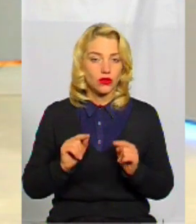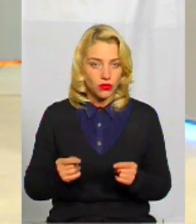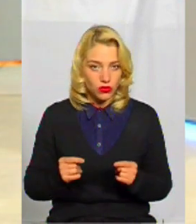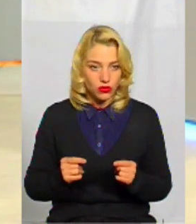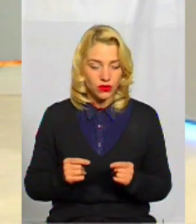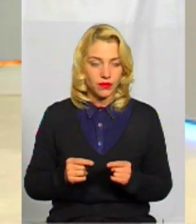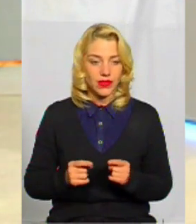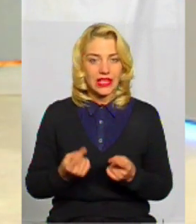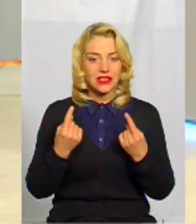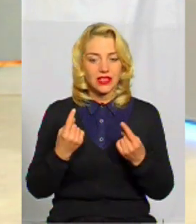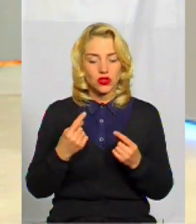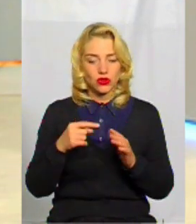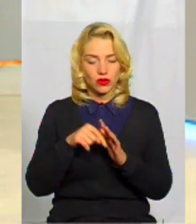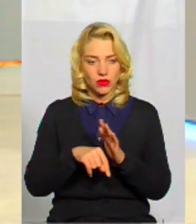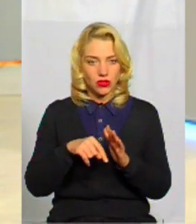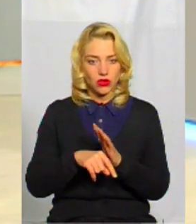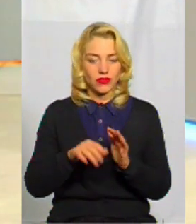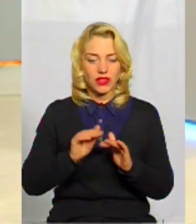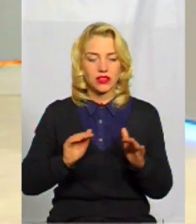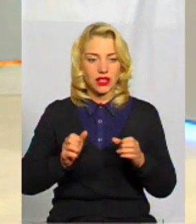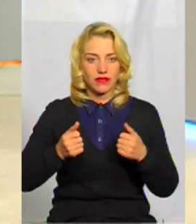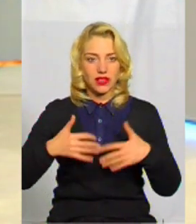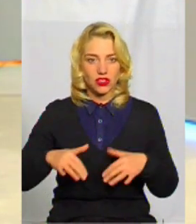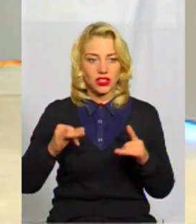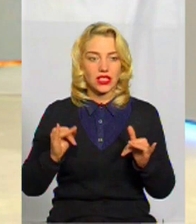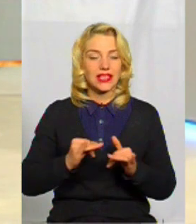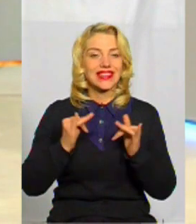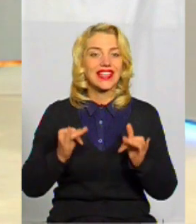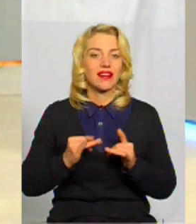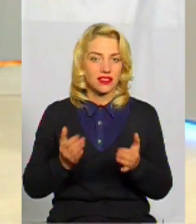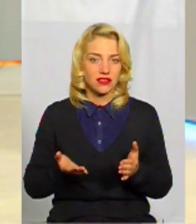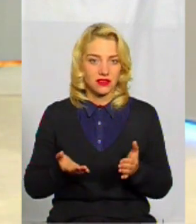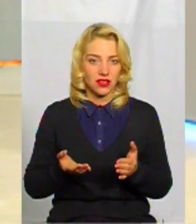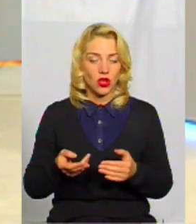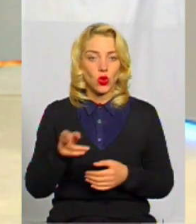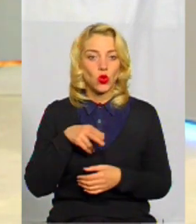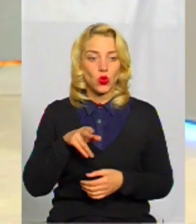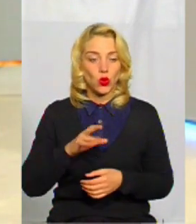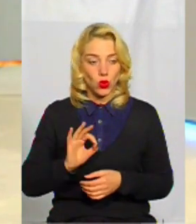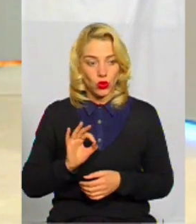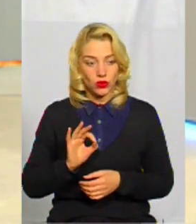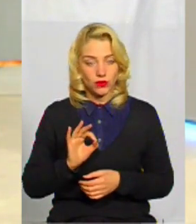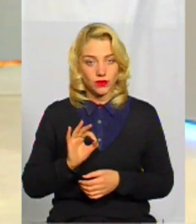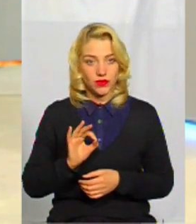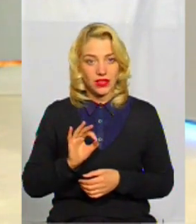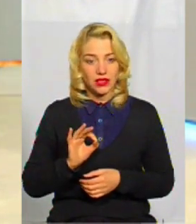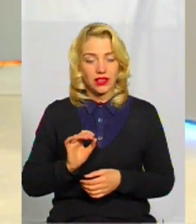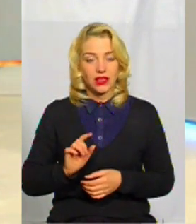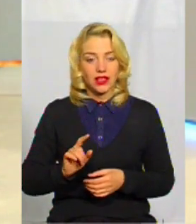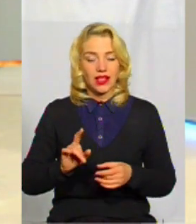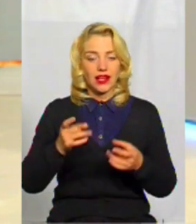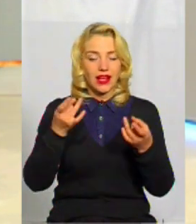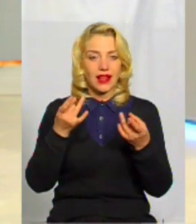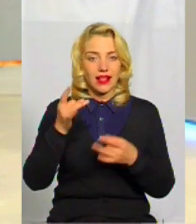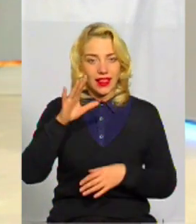значною мірою в дітей втрачається інтерес до класичних